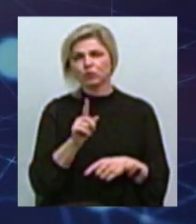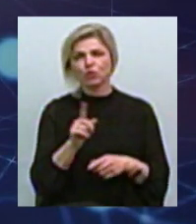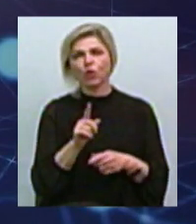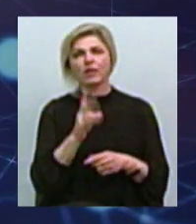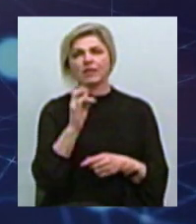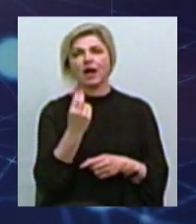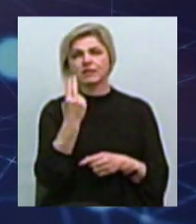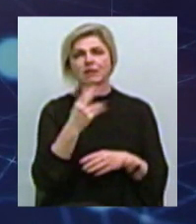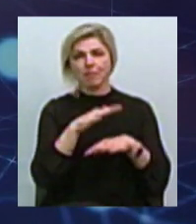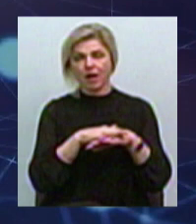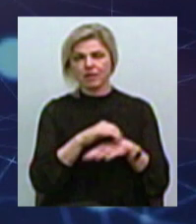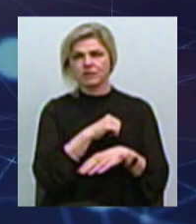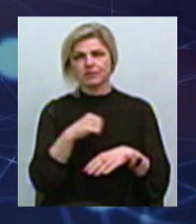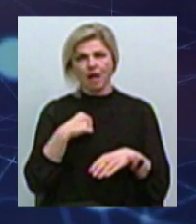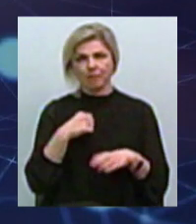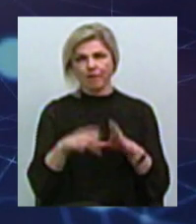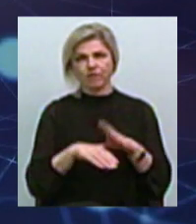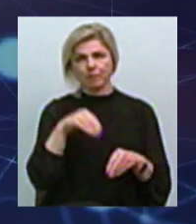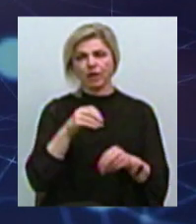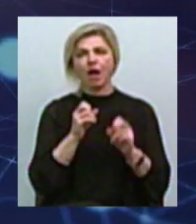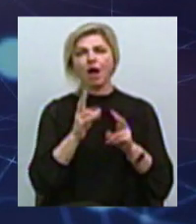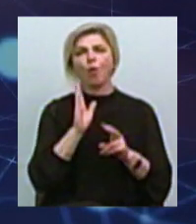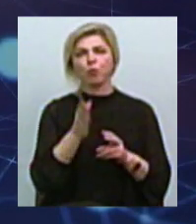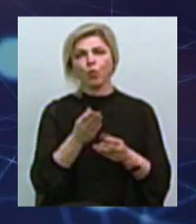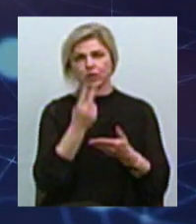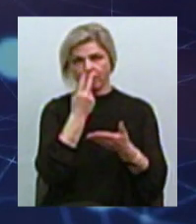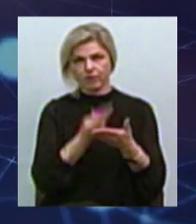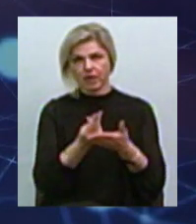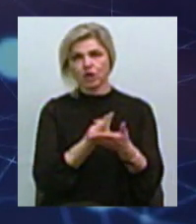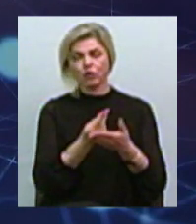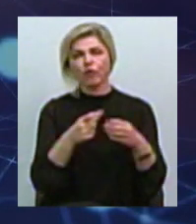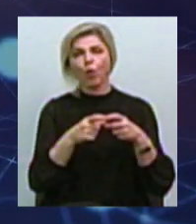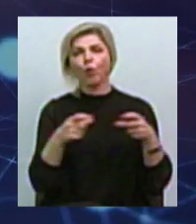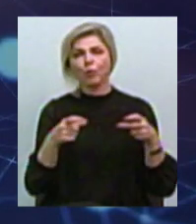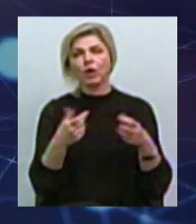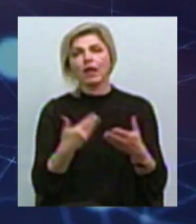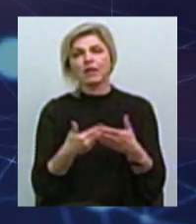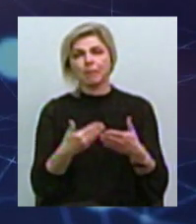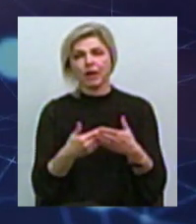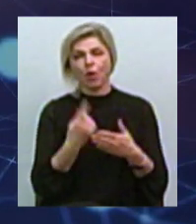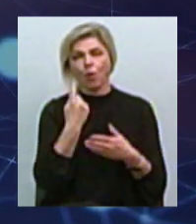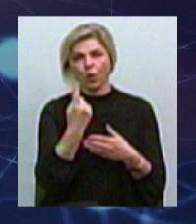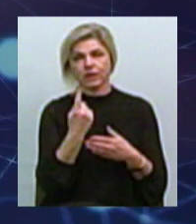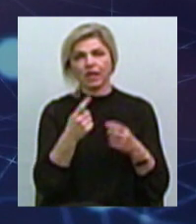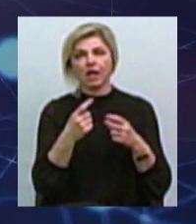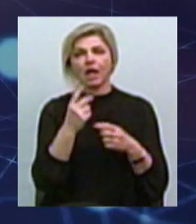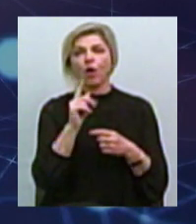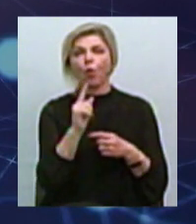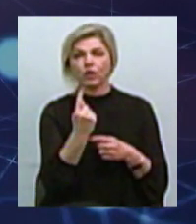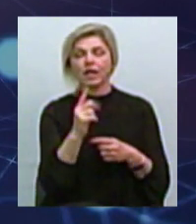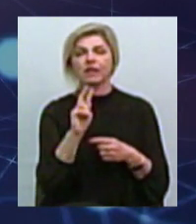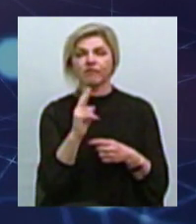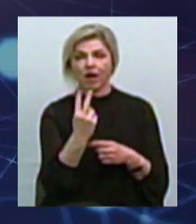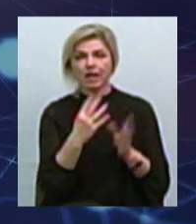Національний банк самостійно обирав Як буде виглядати та чи інша купюра Так, наприклад, у 1 та 2 гривнях